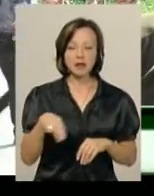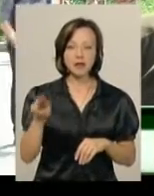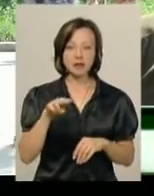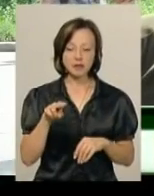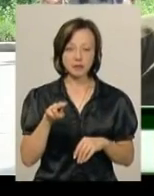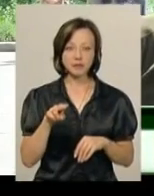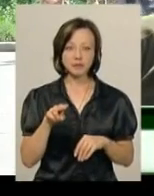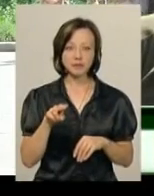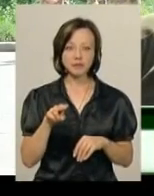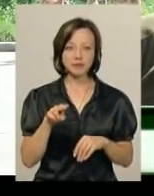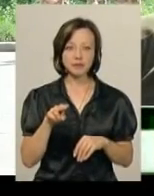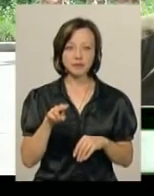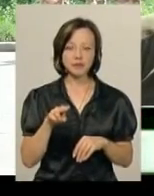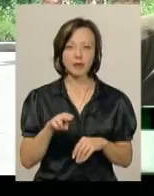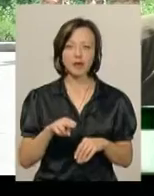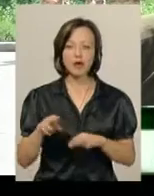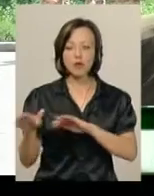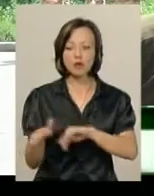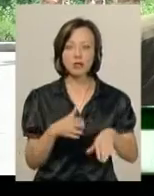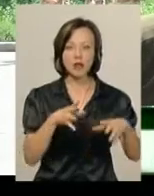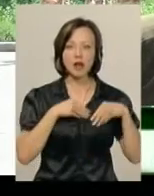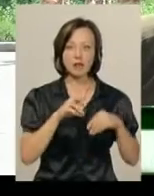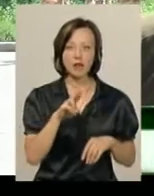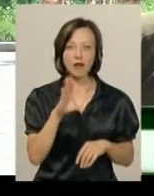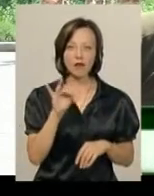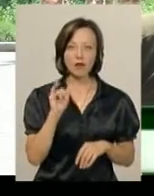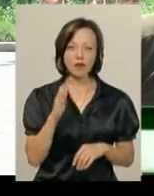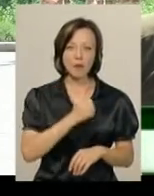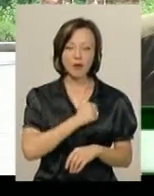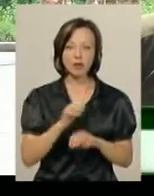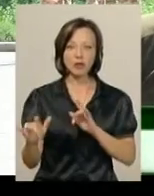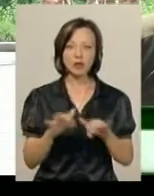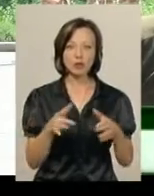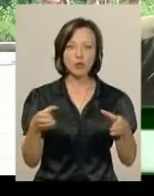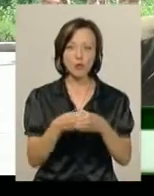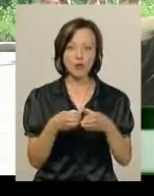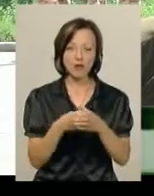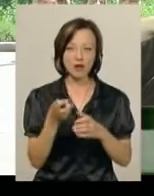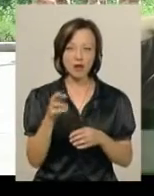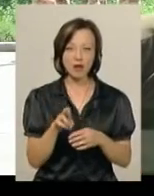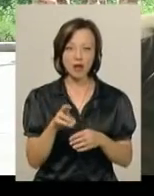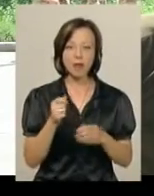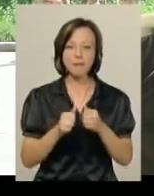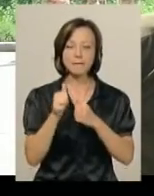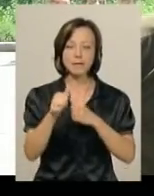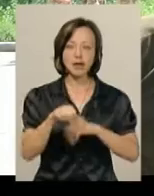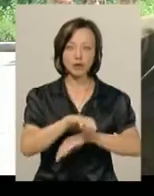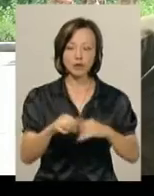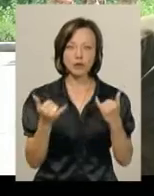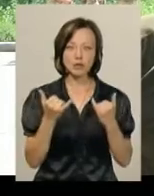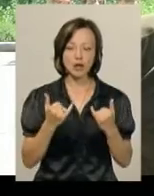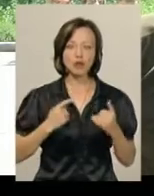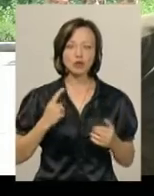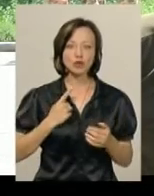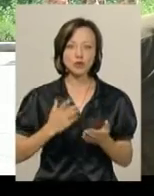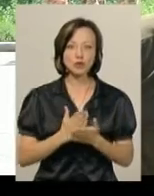«Разом, починаючи з ППД, прийшли разом на Яворові батальйонно-тактичне угрупування. Вийшли на передову. Зараз несемо